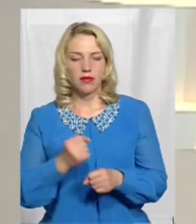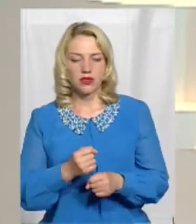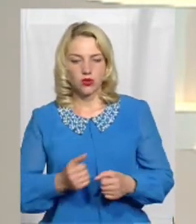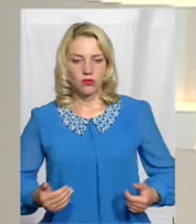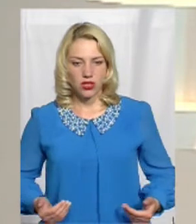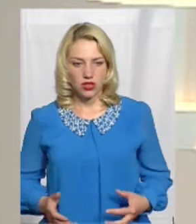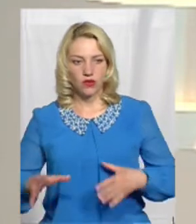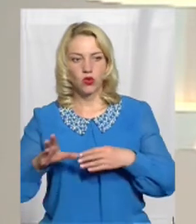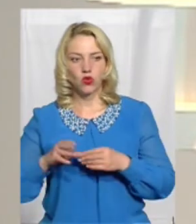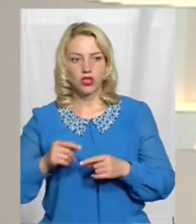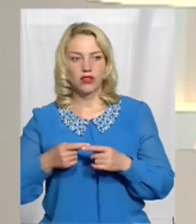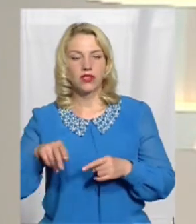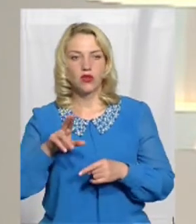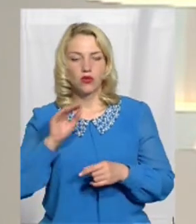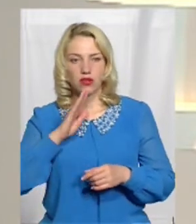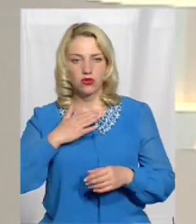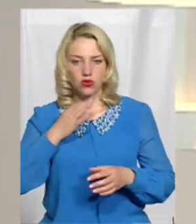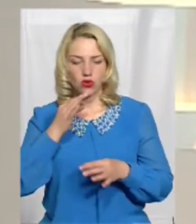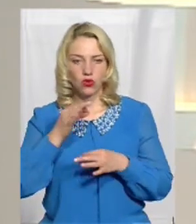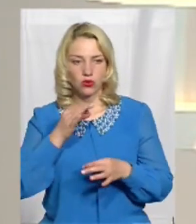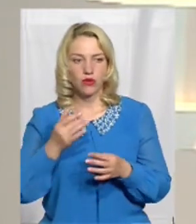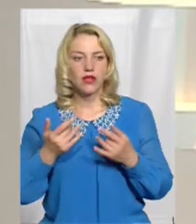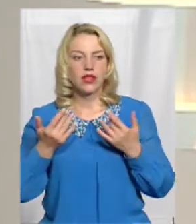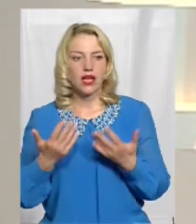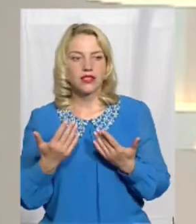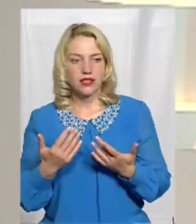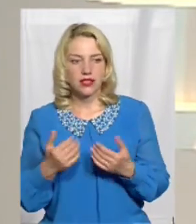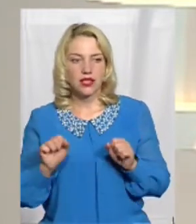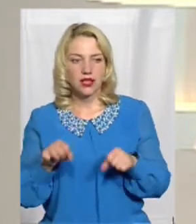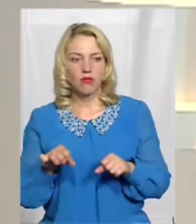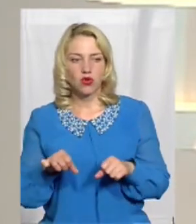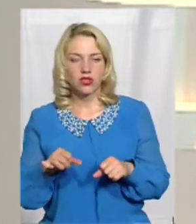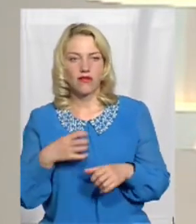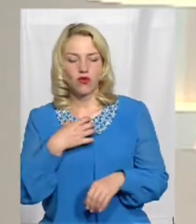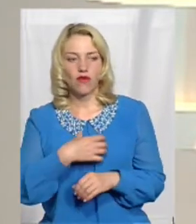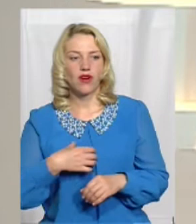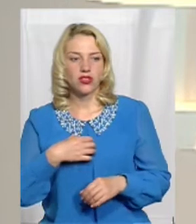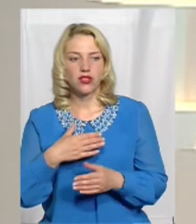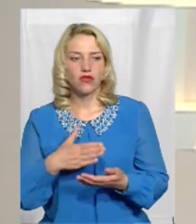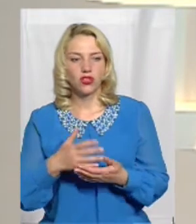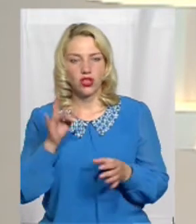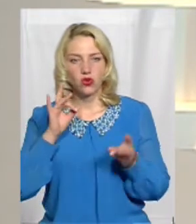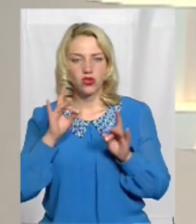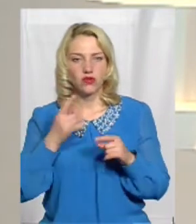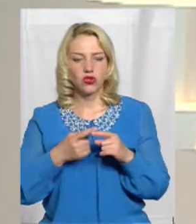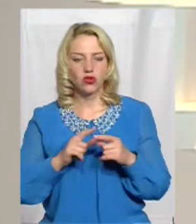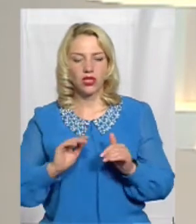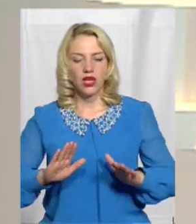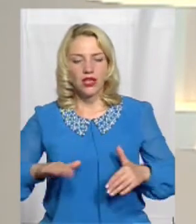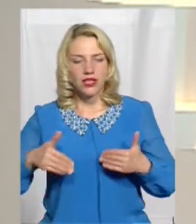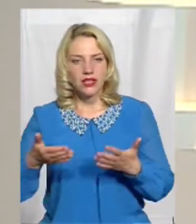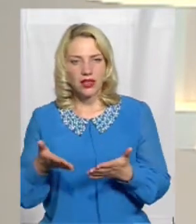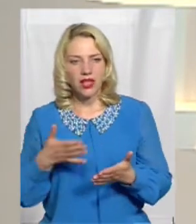до розмови Наскільки можливою і важливою є озвучена щойно ініціатива